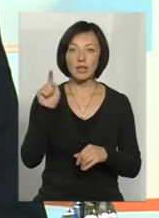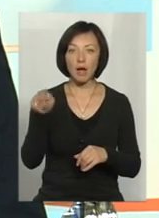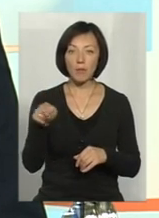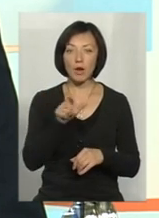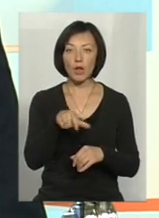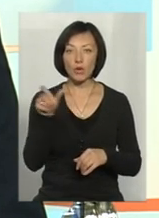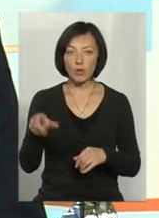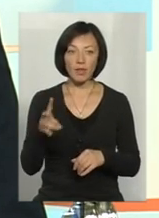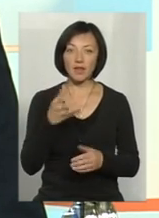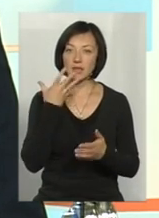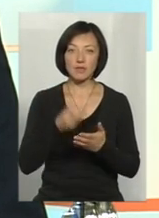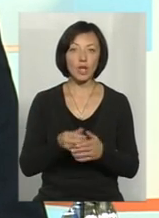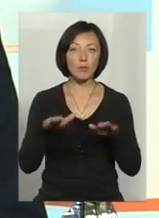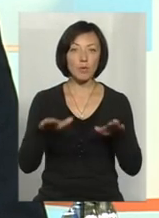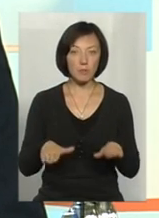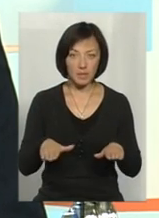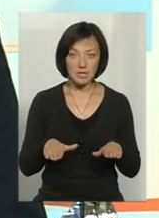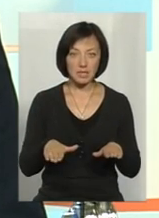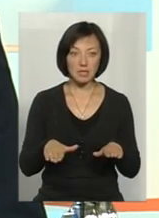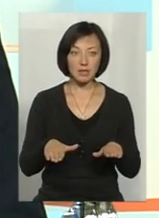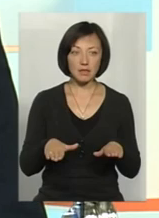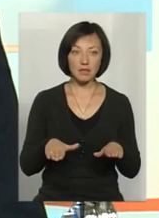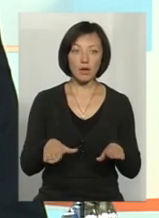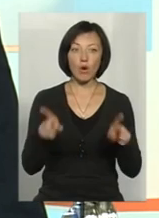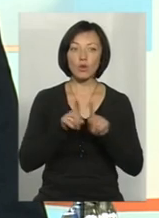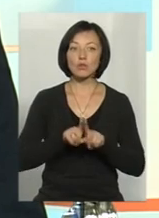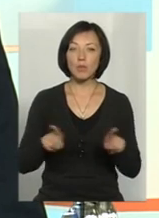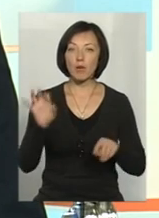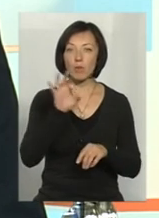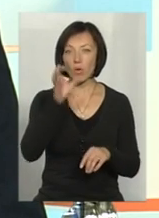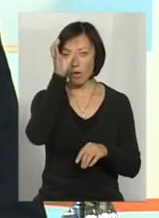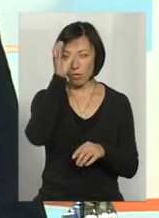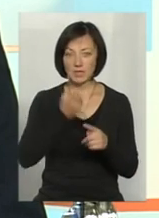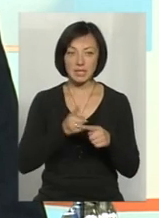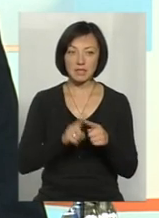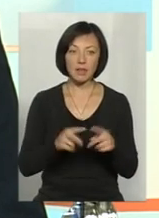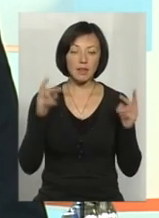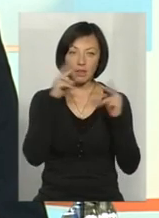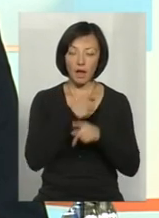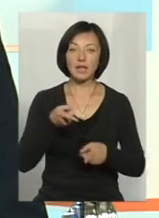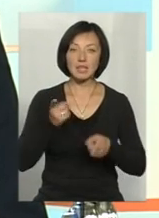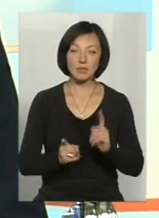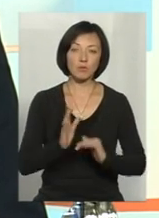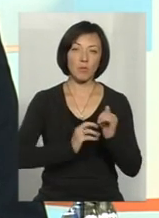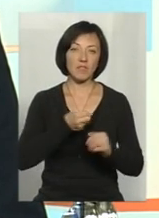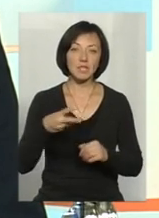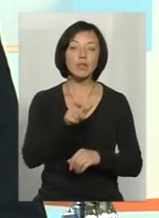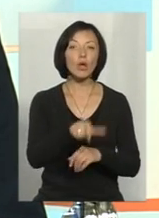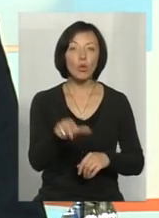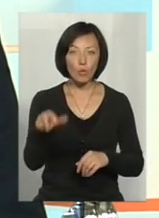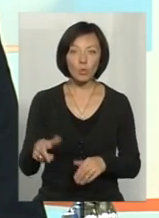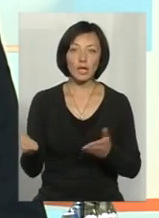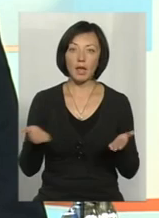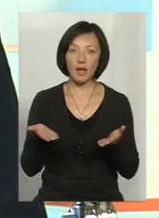там люди знаходяться не на своєму місці, особливо про науковців, це не так. Там дійсно професійні люди, які